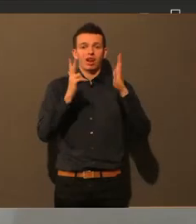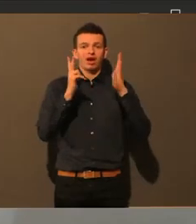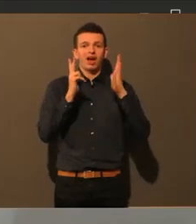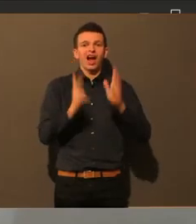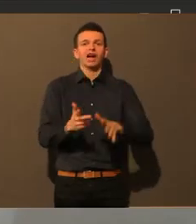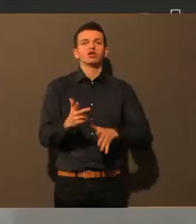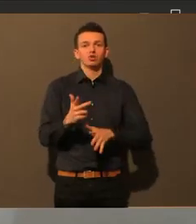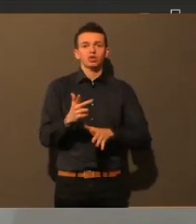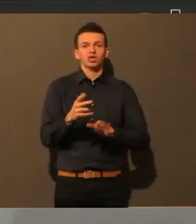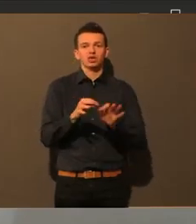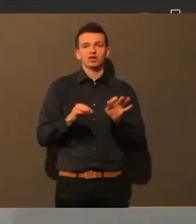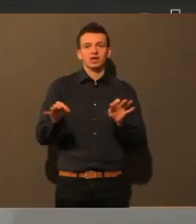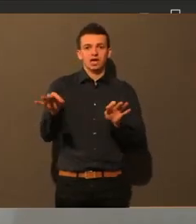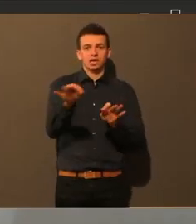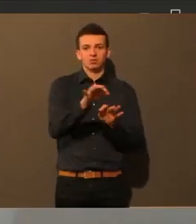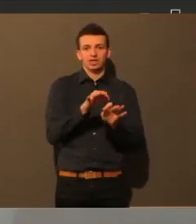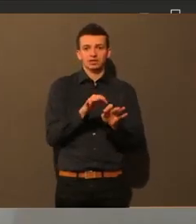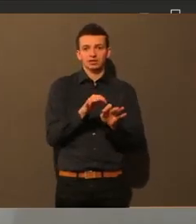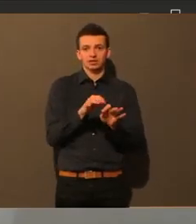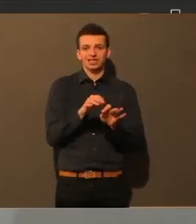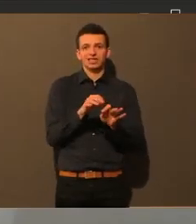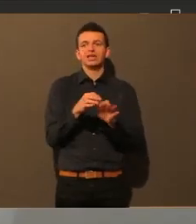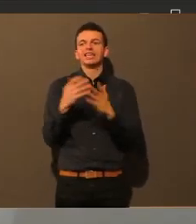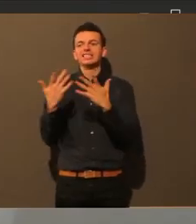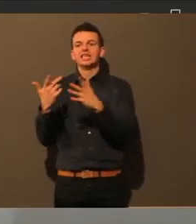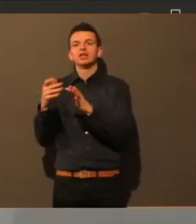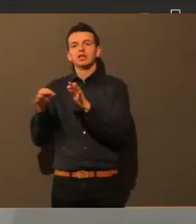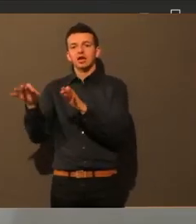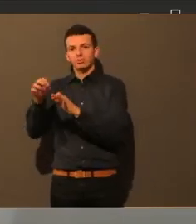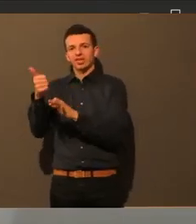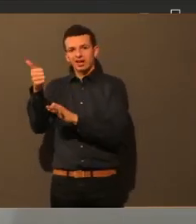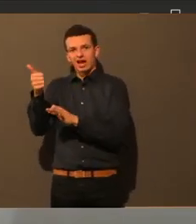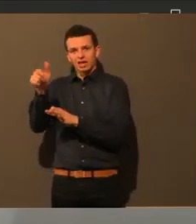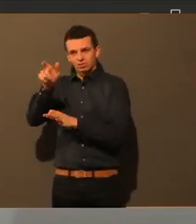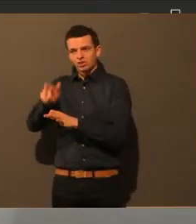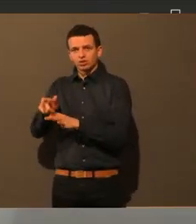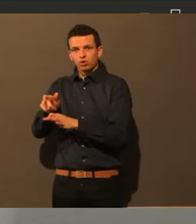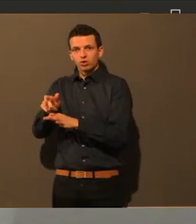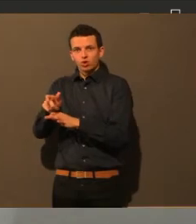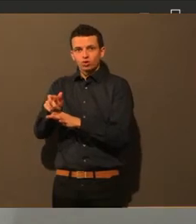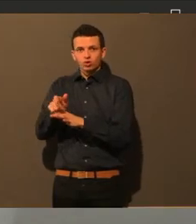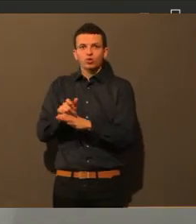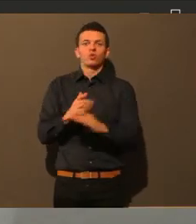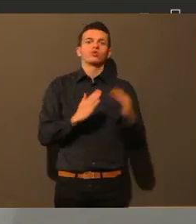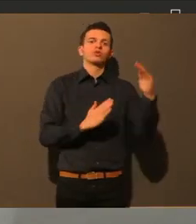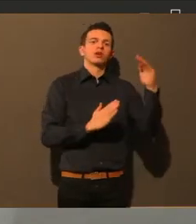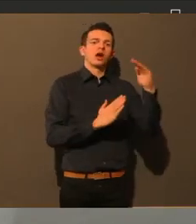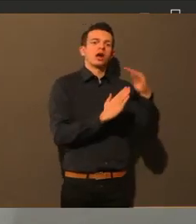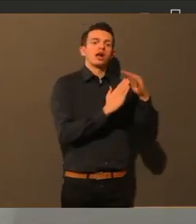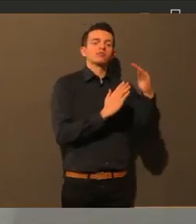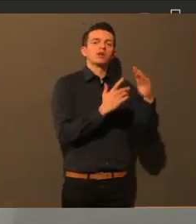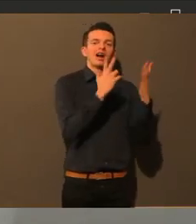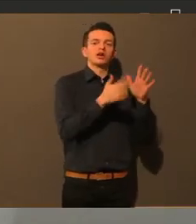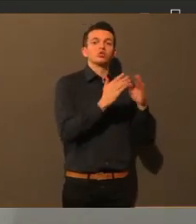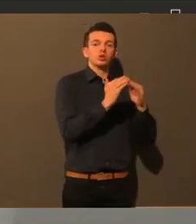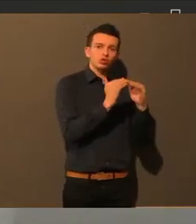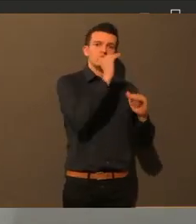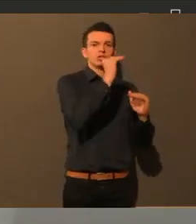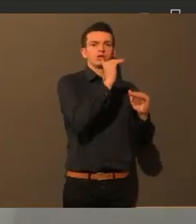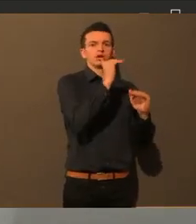Quadratmeter eine haben und über 800 Quadratmeter sind es pro 20 Quadratmeter eine. Und das ist halt deren